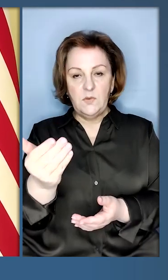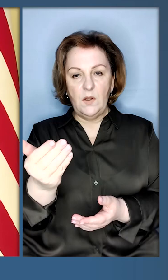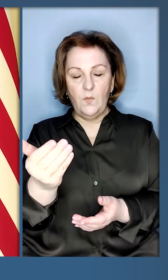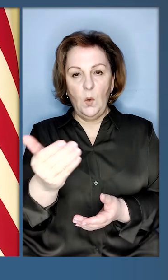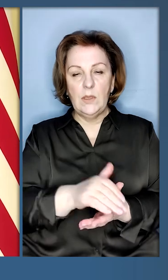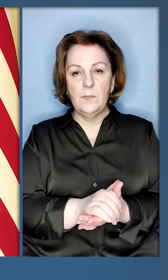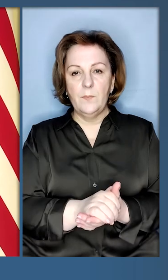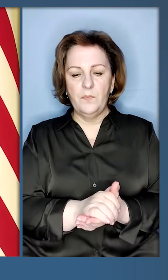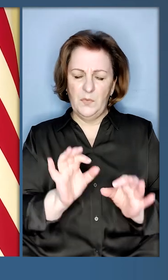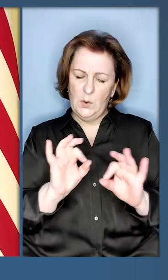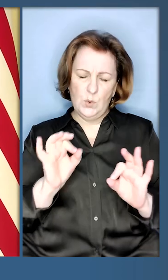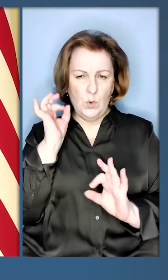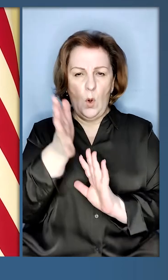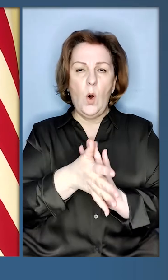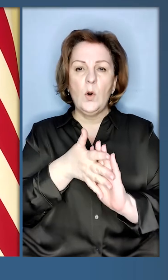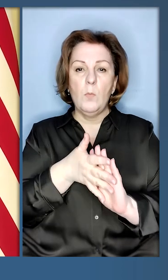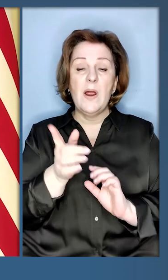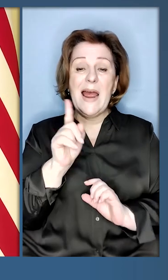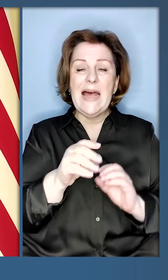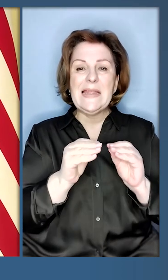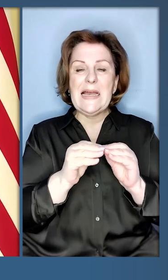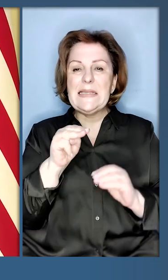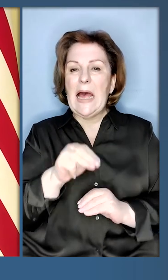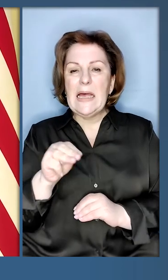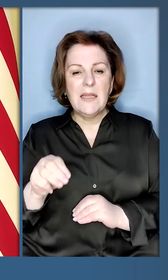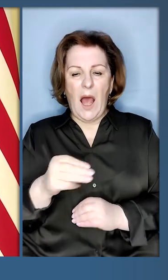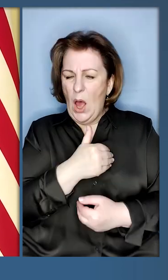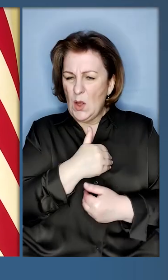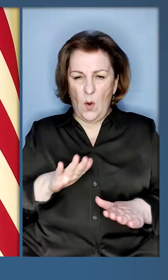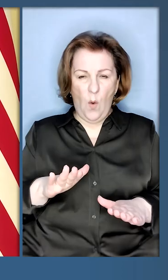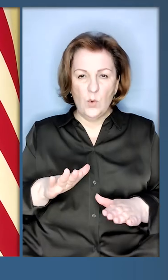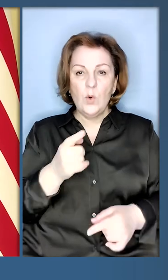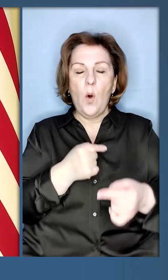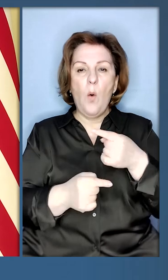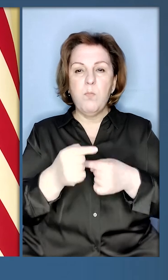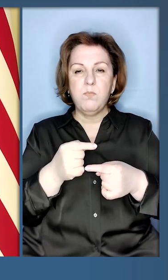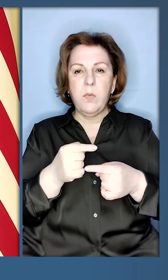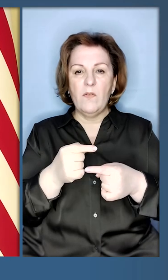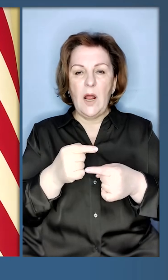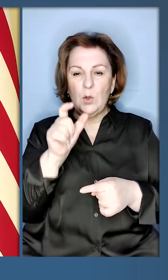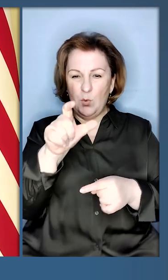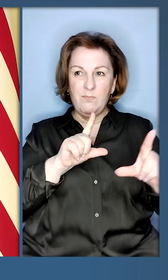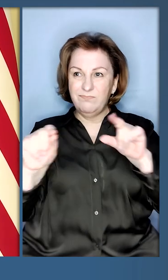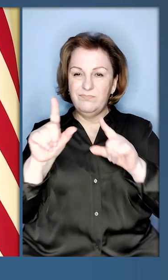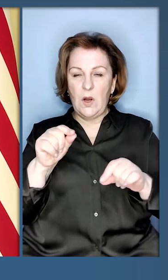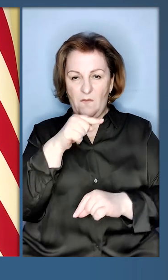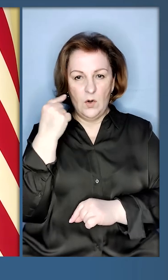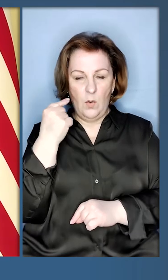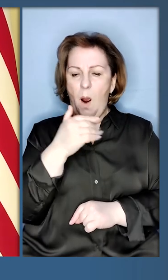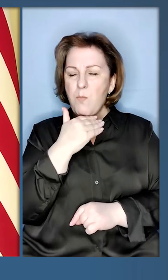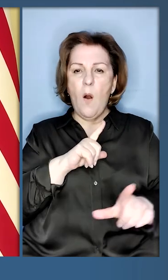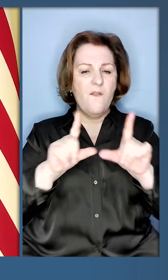вони чудово розуміють, що ті десятки тисяч, вони не хочуть повернатися до Росії. Багато